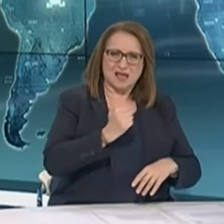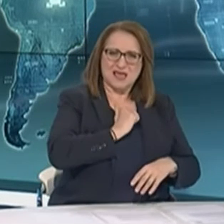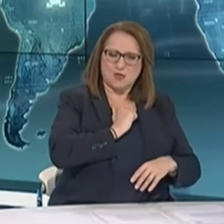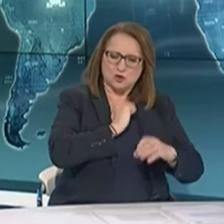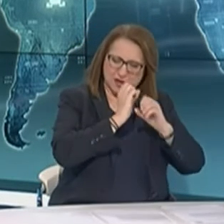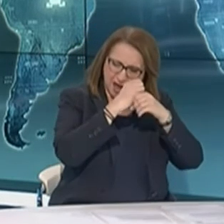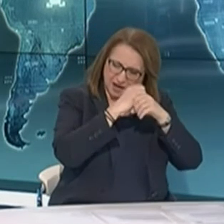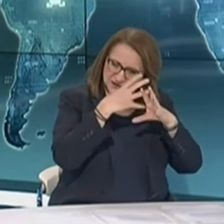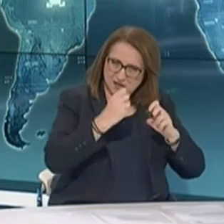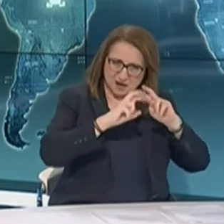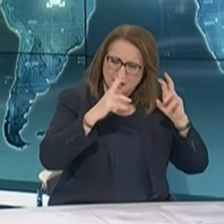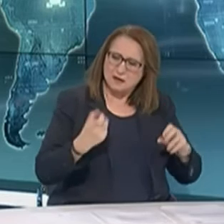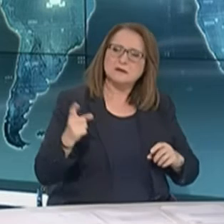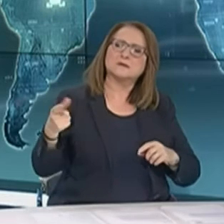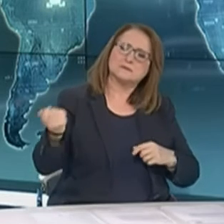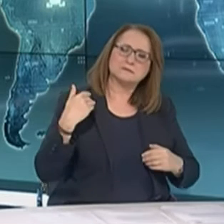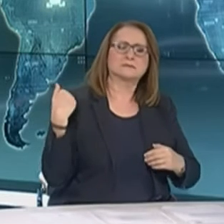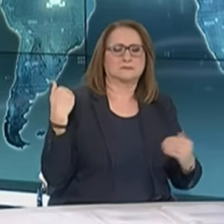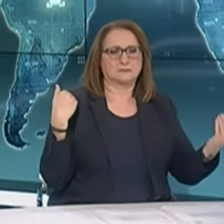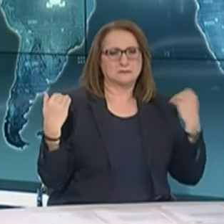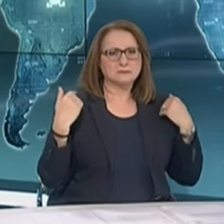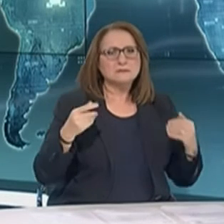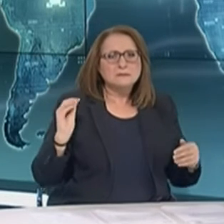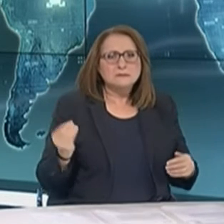Σας ευχαριστώ.